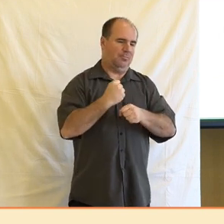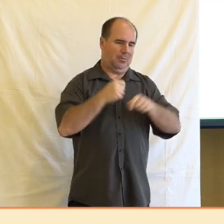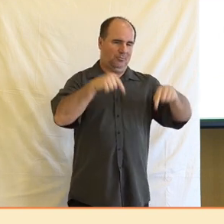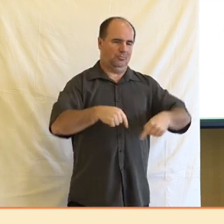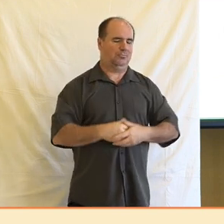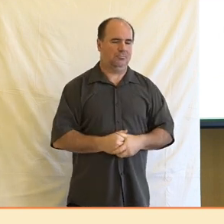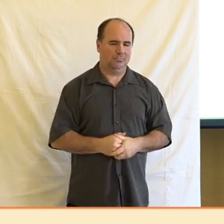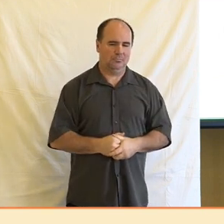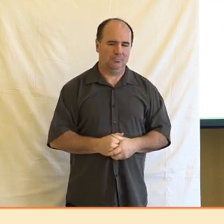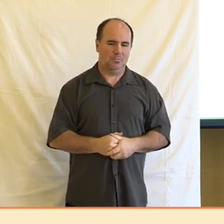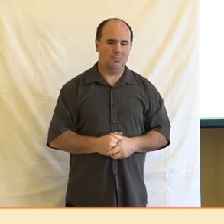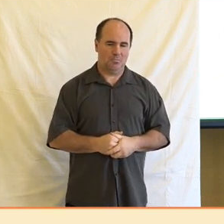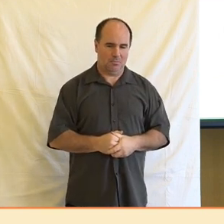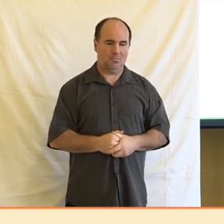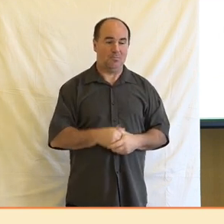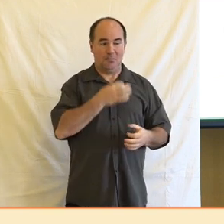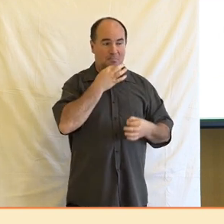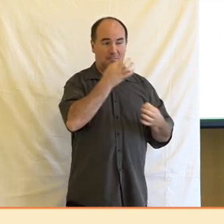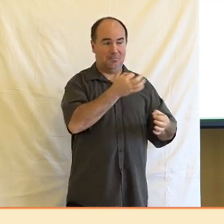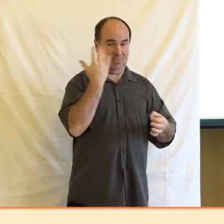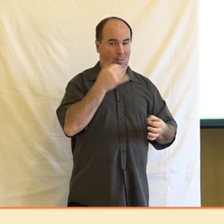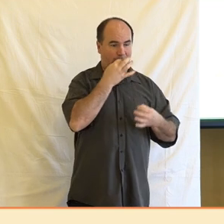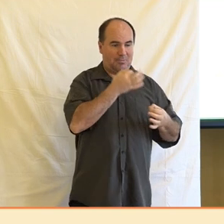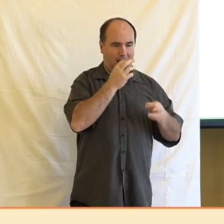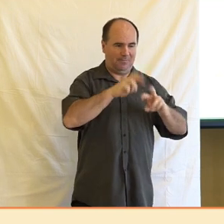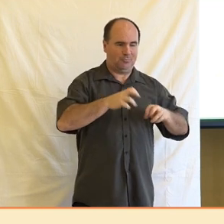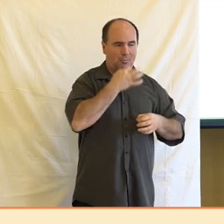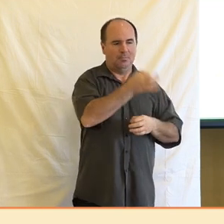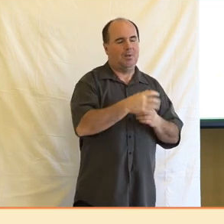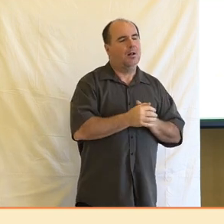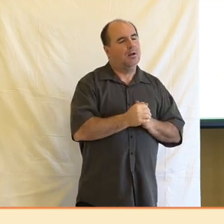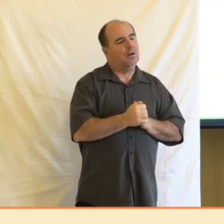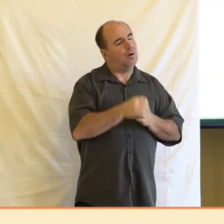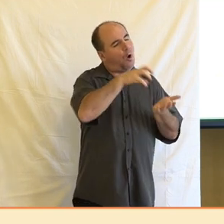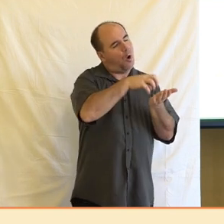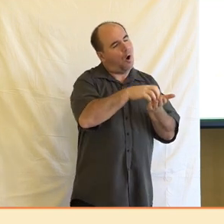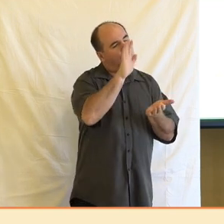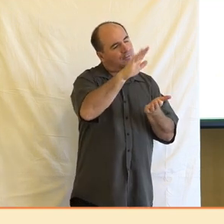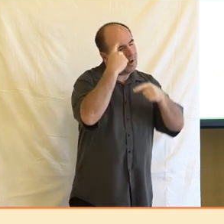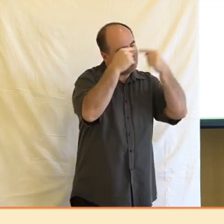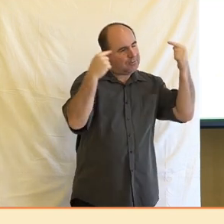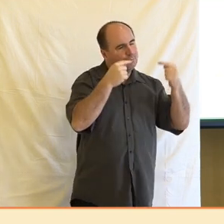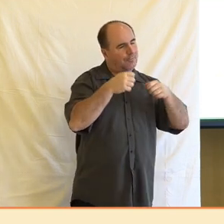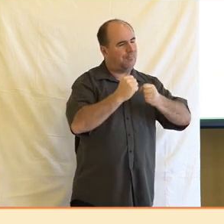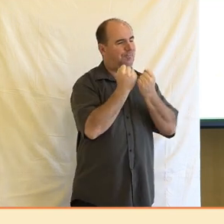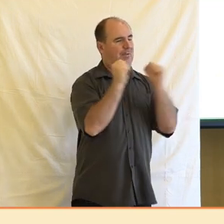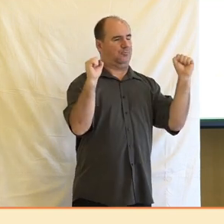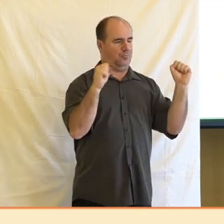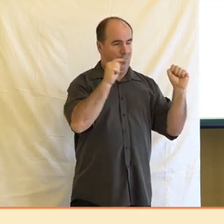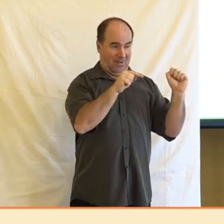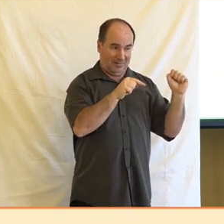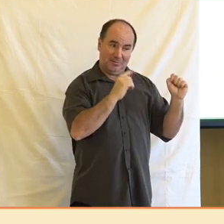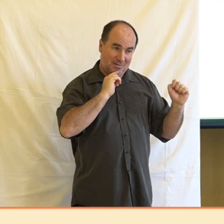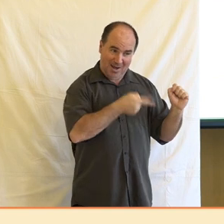respondentů ptali na to, jestli je studium toho oboru, který studovali dle jejich názorů nejlepší přípravou pro výkon